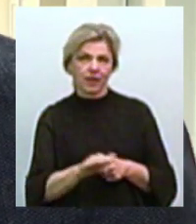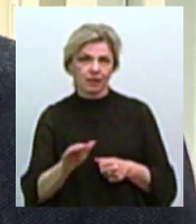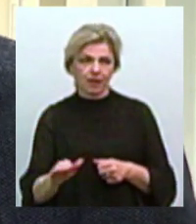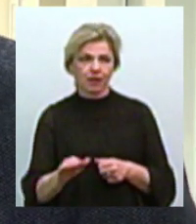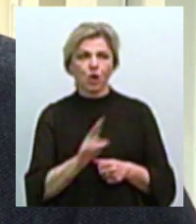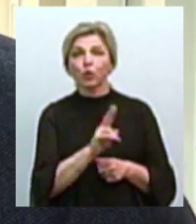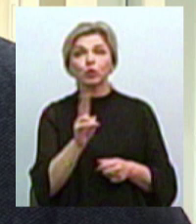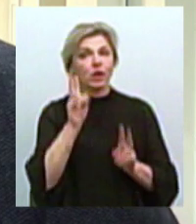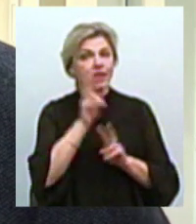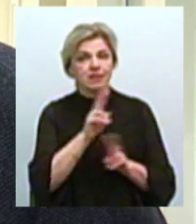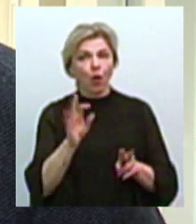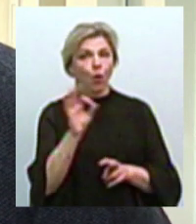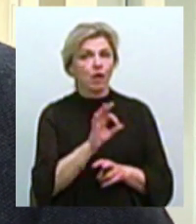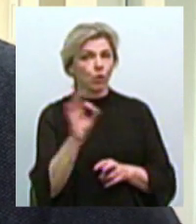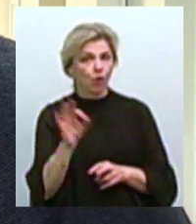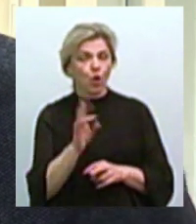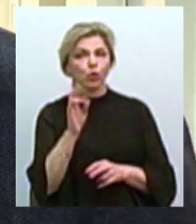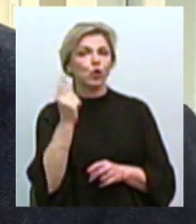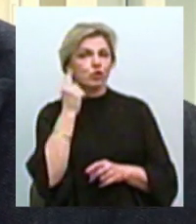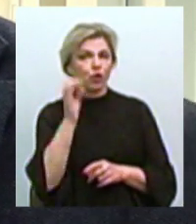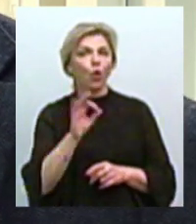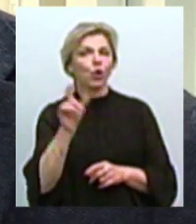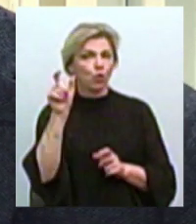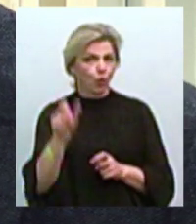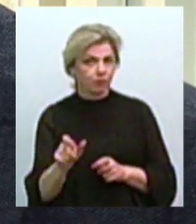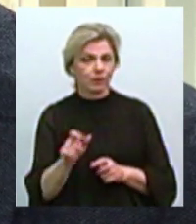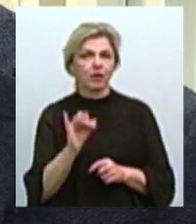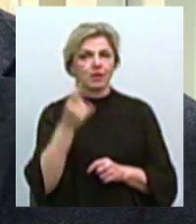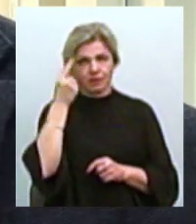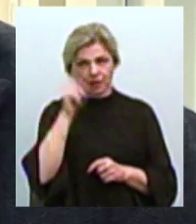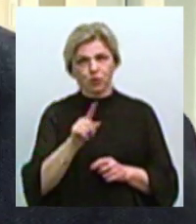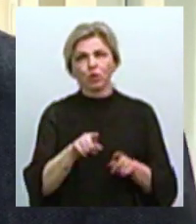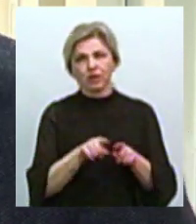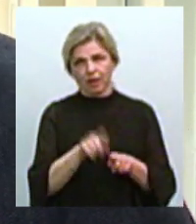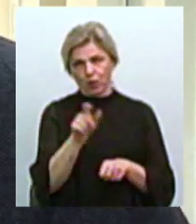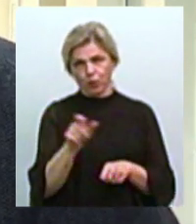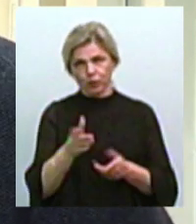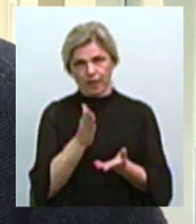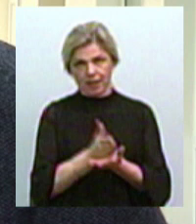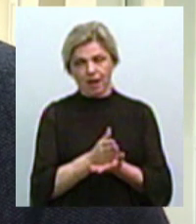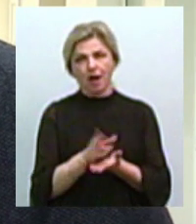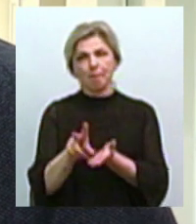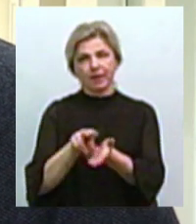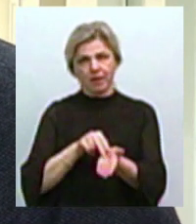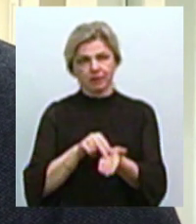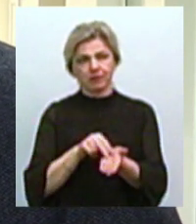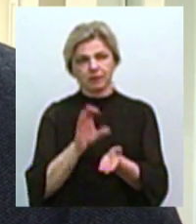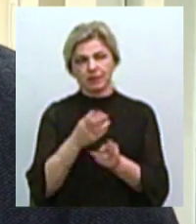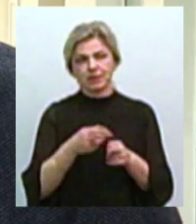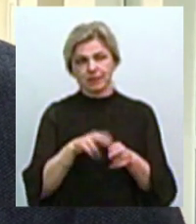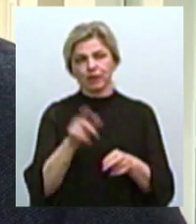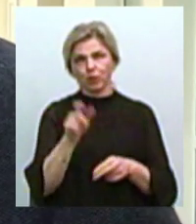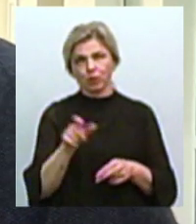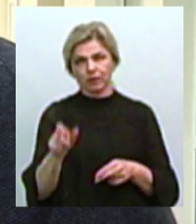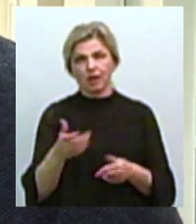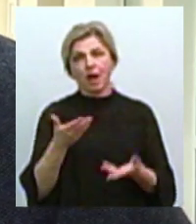Олександра Олександровича, але чують про нього, знають, що такі люди є. Беруть приклад з цих меценатів